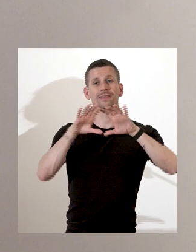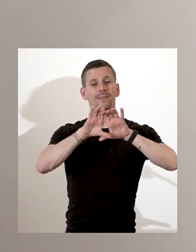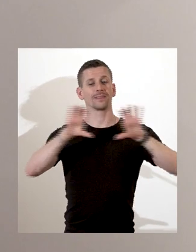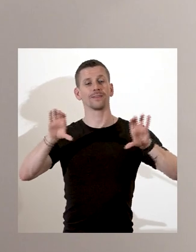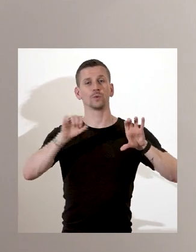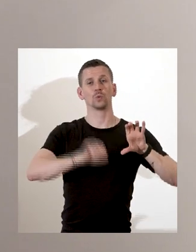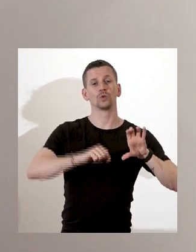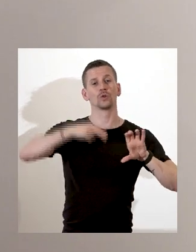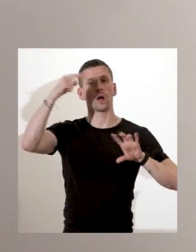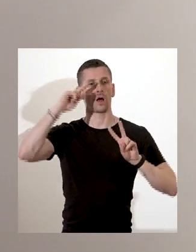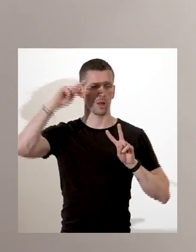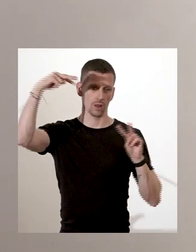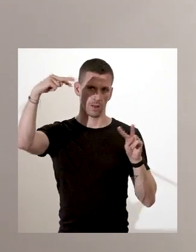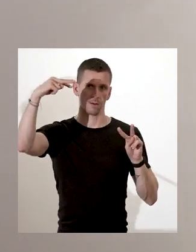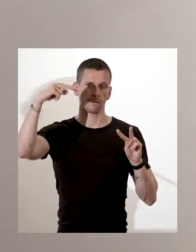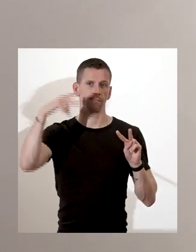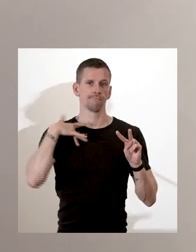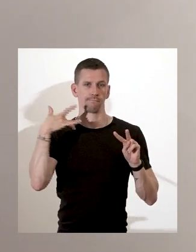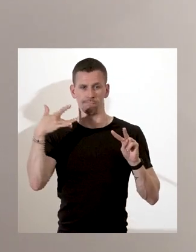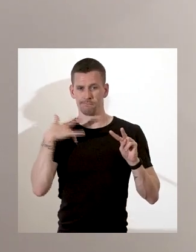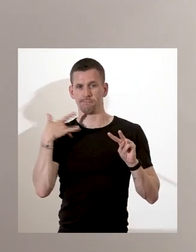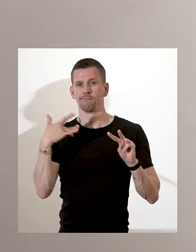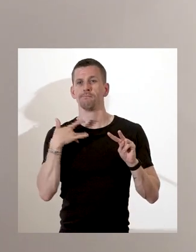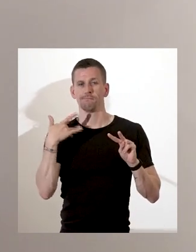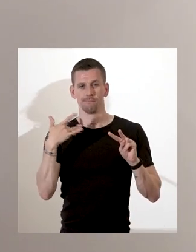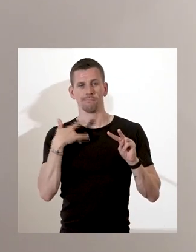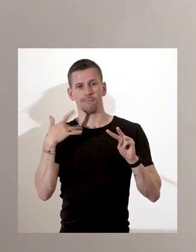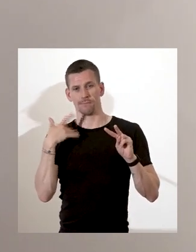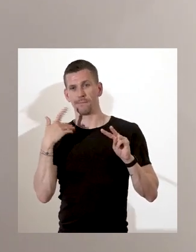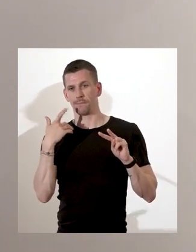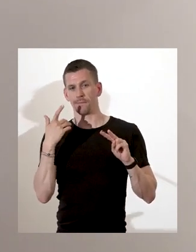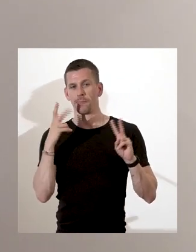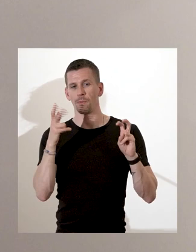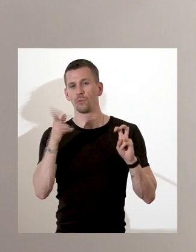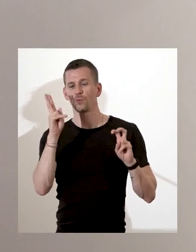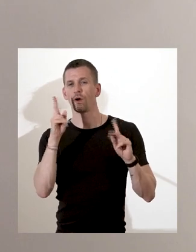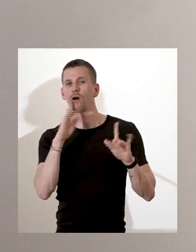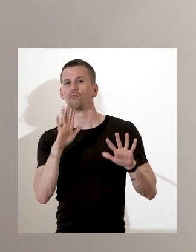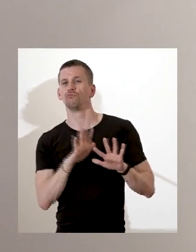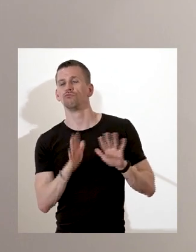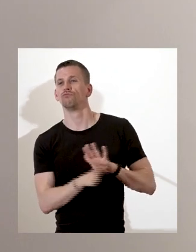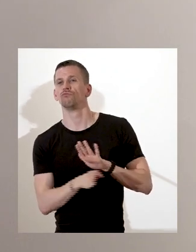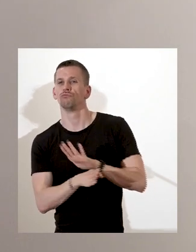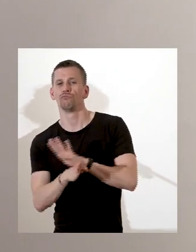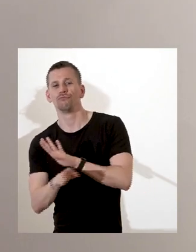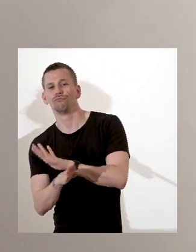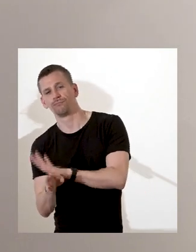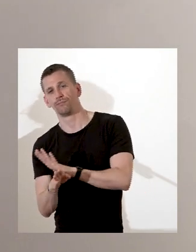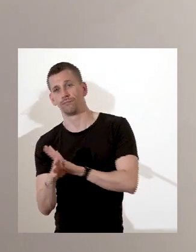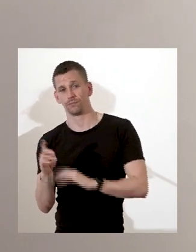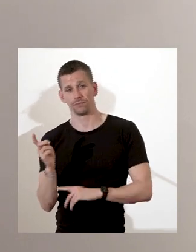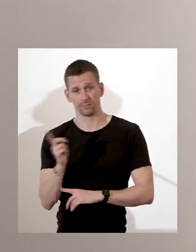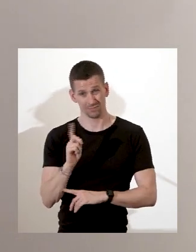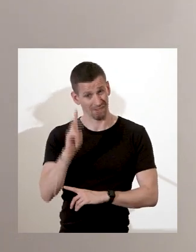une présence et un silence. La présence et l'importance d'une population africaine réduite en esclavage dans la longue durée de l'histoire de New York.